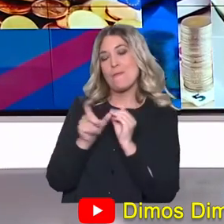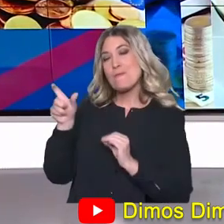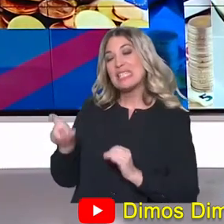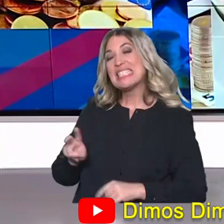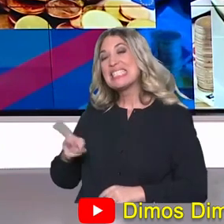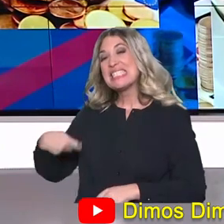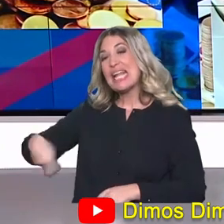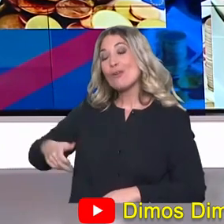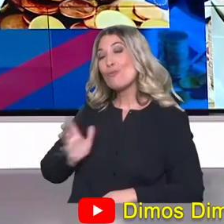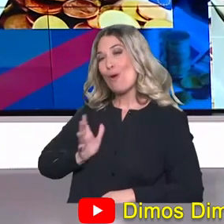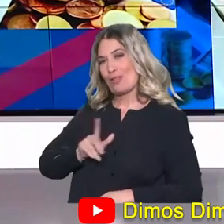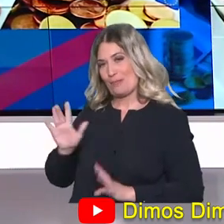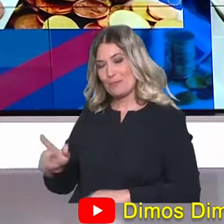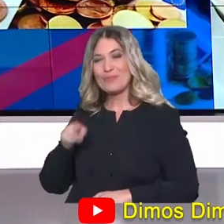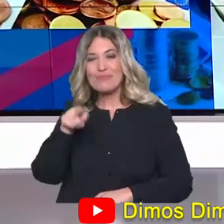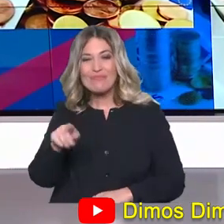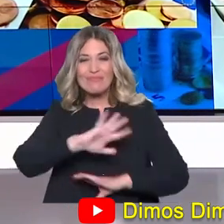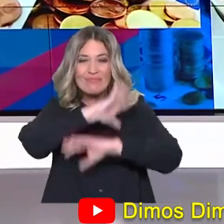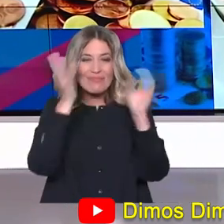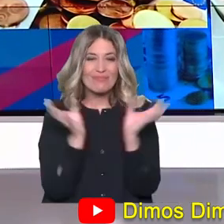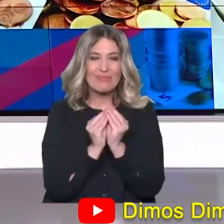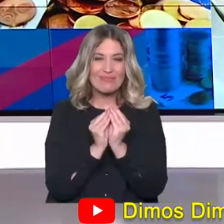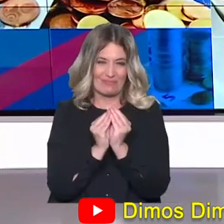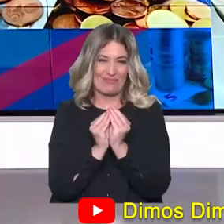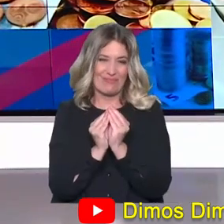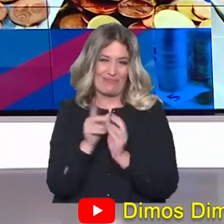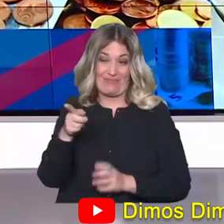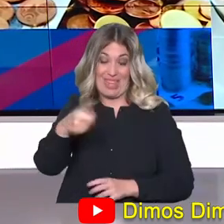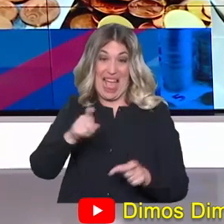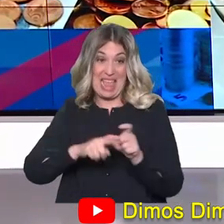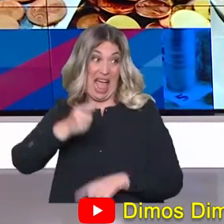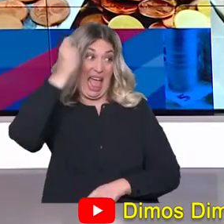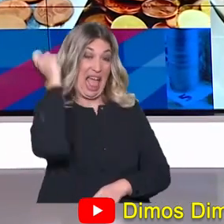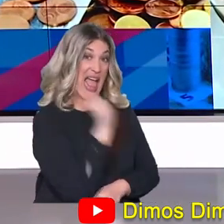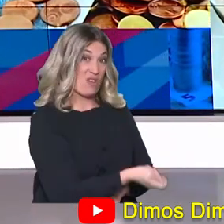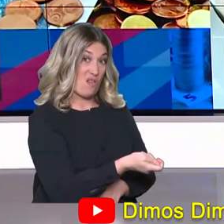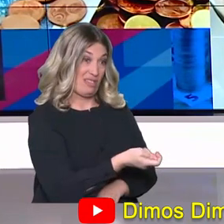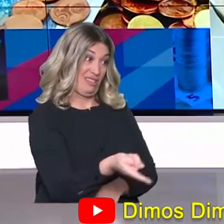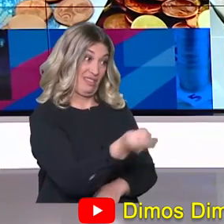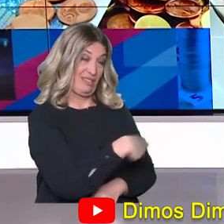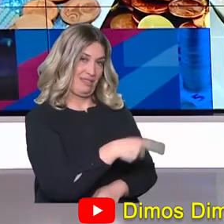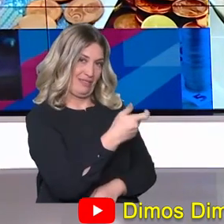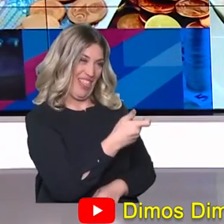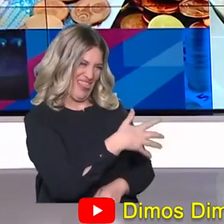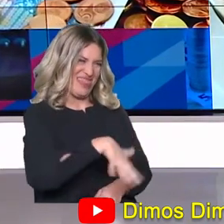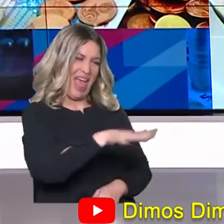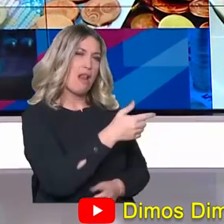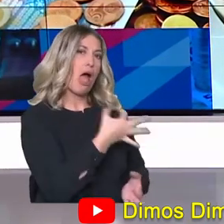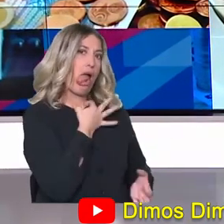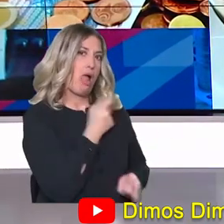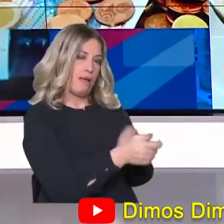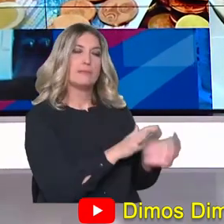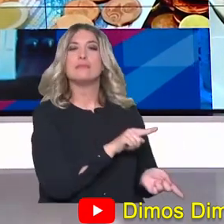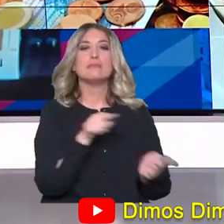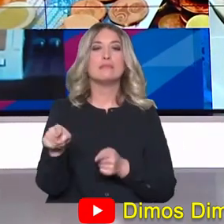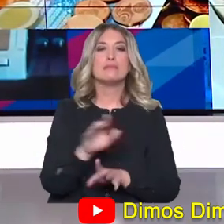82% από τα δάνεια που πήρανε... Που αγόρασαν τις τράπεζες. Που αγόρασαν. Είναι περίπου 70 δις που αγόρασαν και 20 δις που διαχειρίζουν για